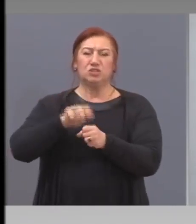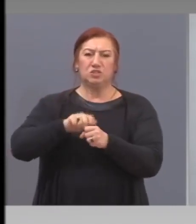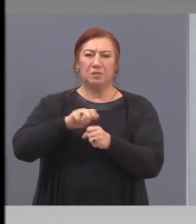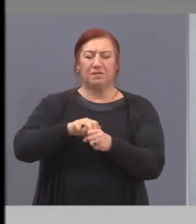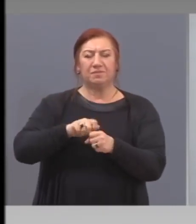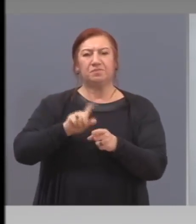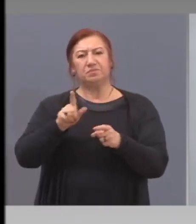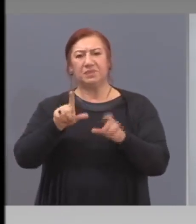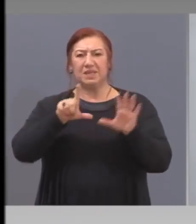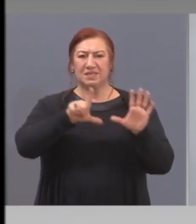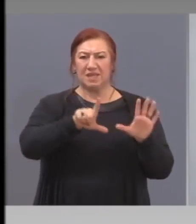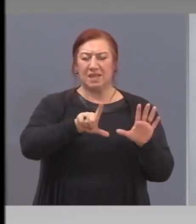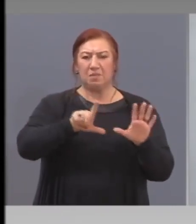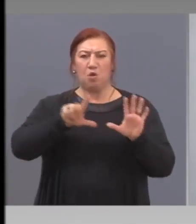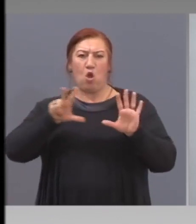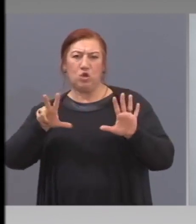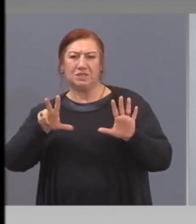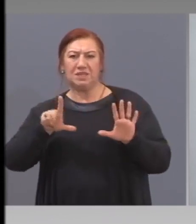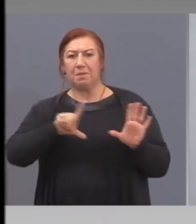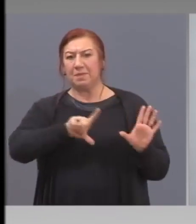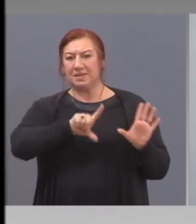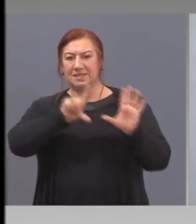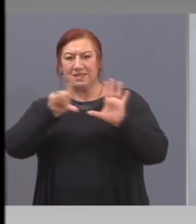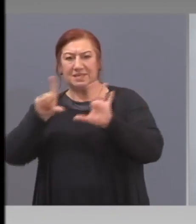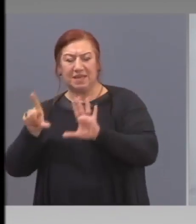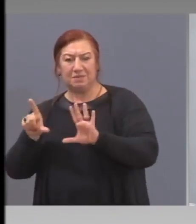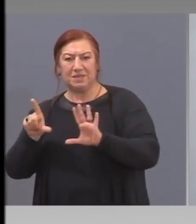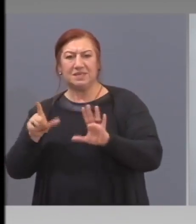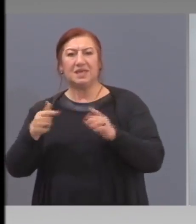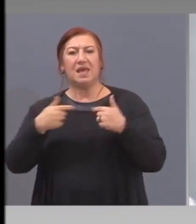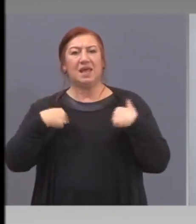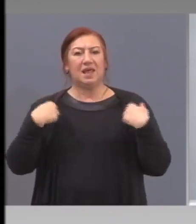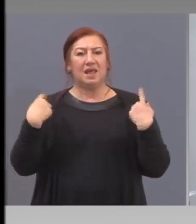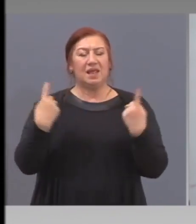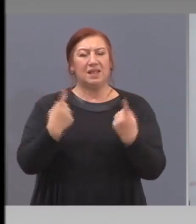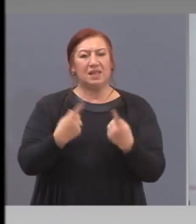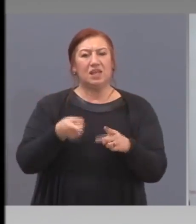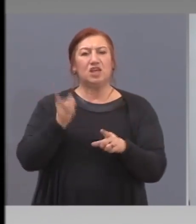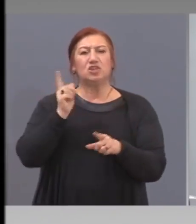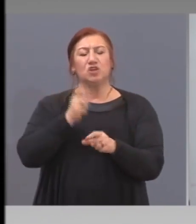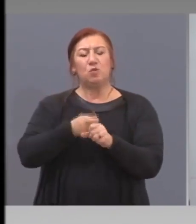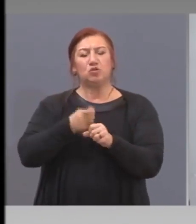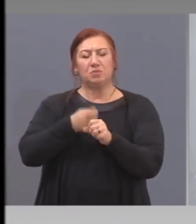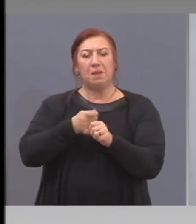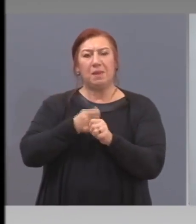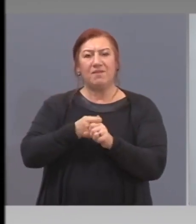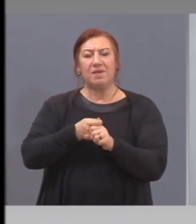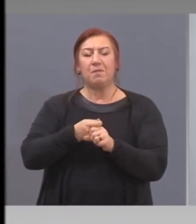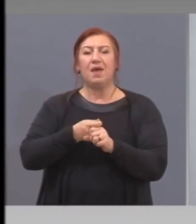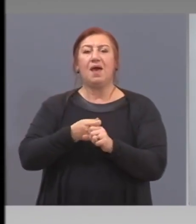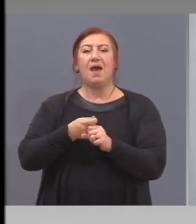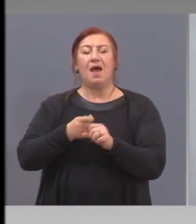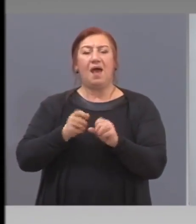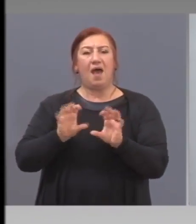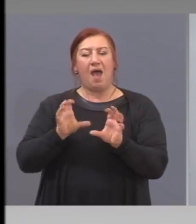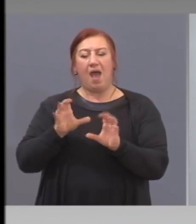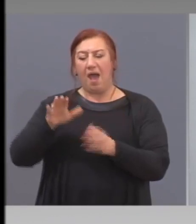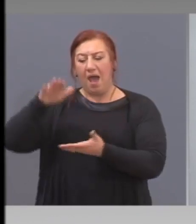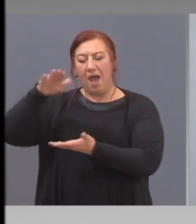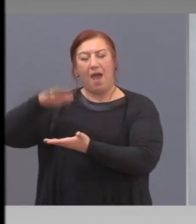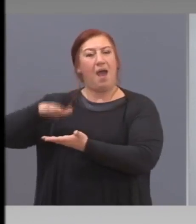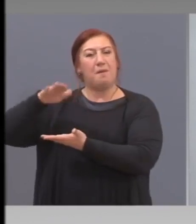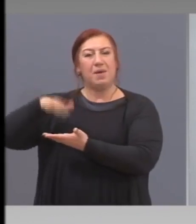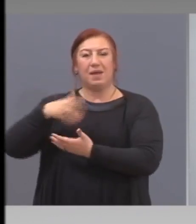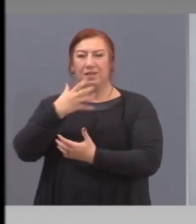според тях ние ще можеме да си произвеждаме и апарати за обдишване и така наречените респиратори.